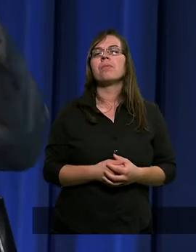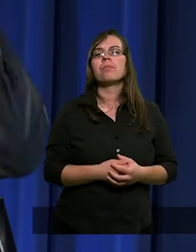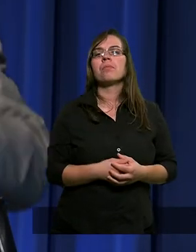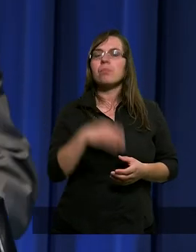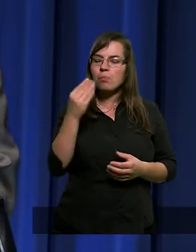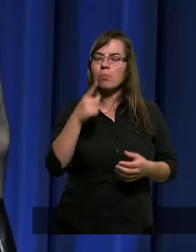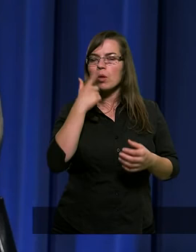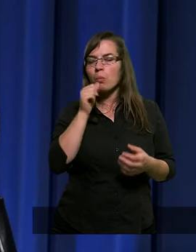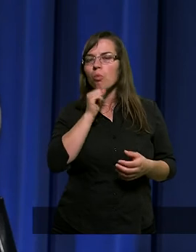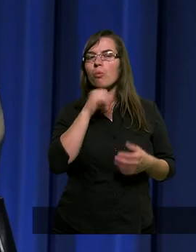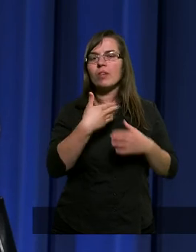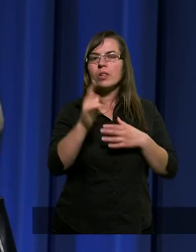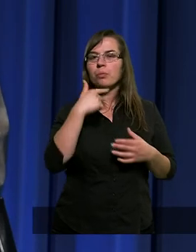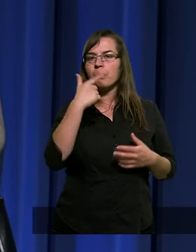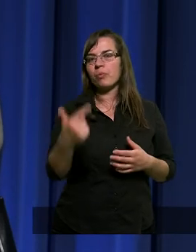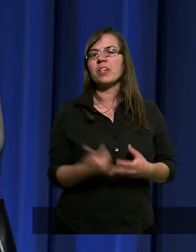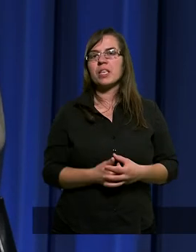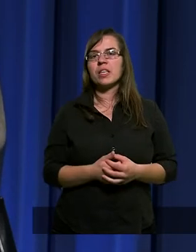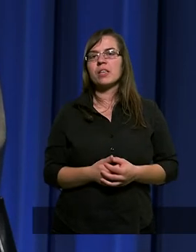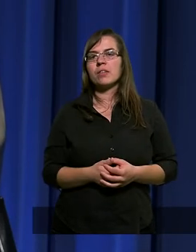Tam Piotr jeszcze próbował coś czynić.